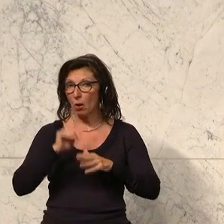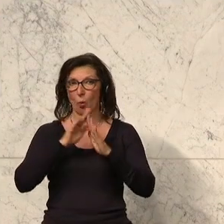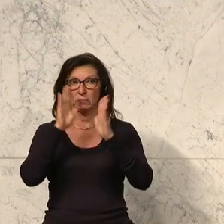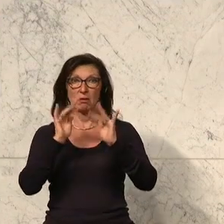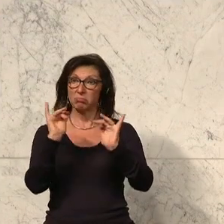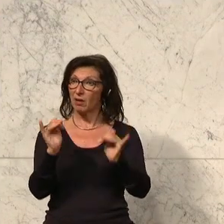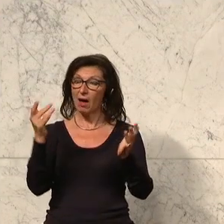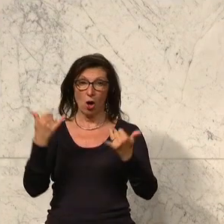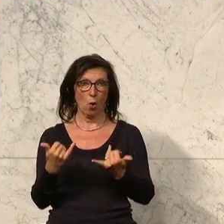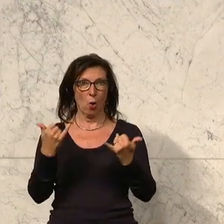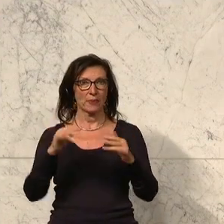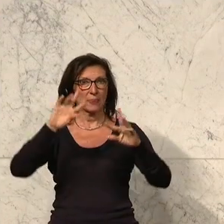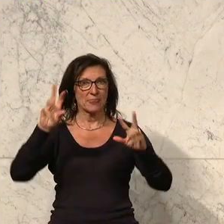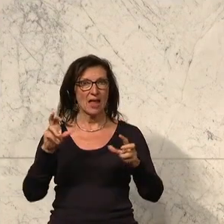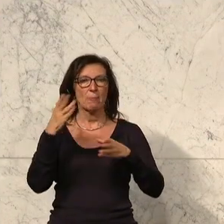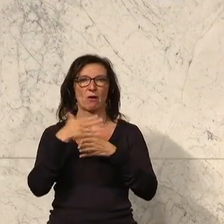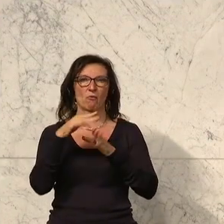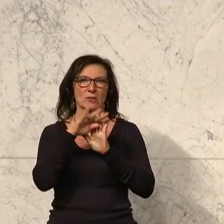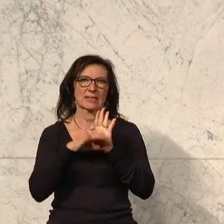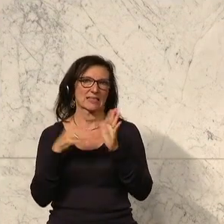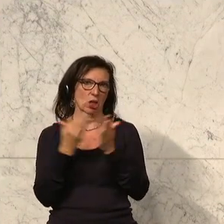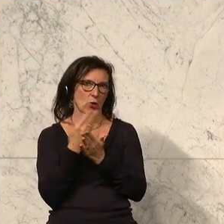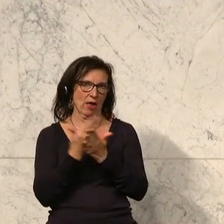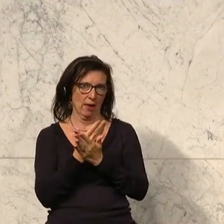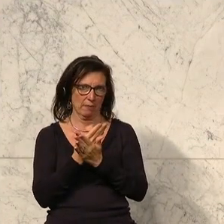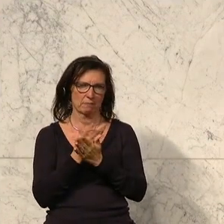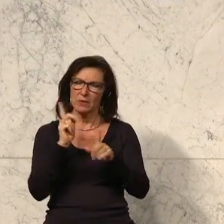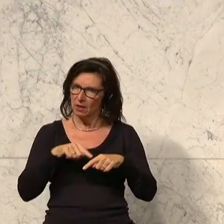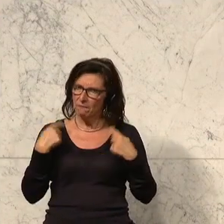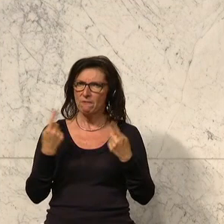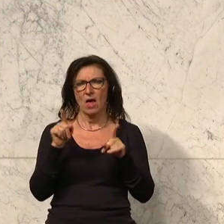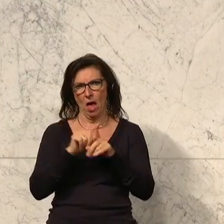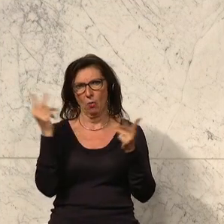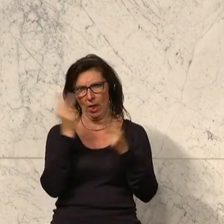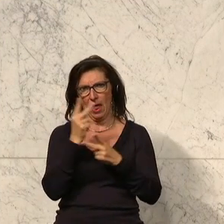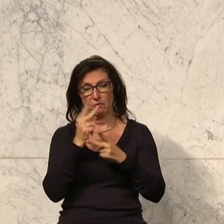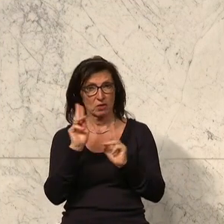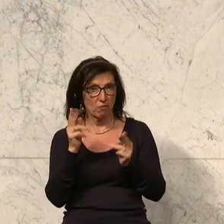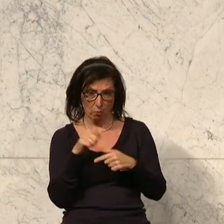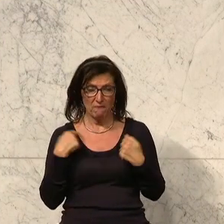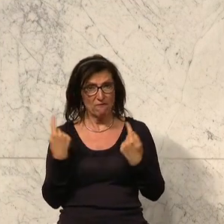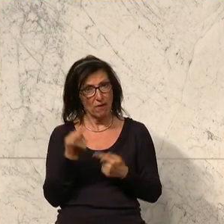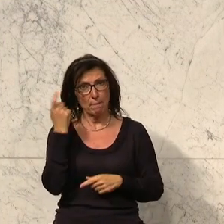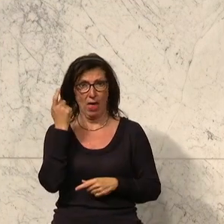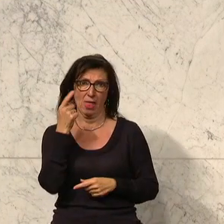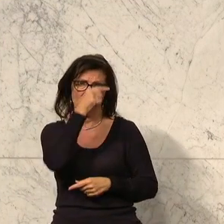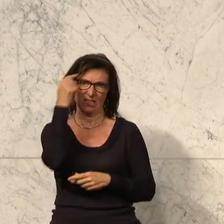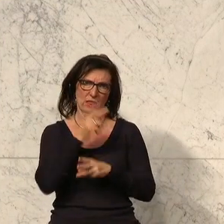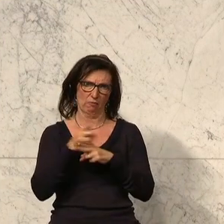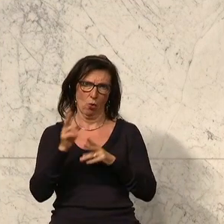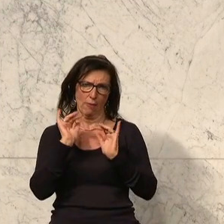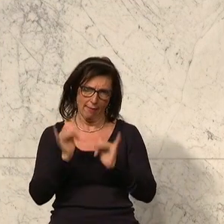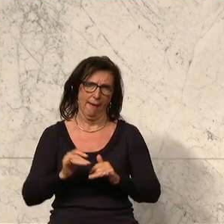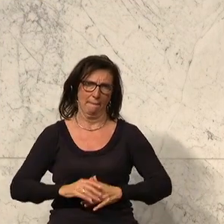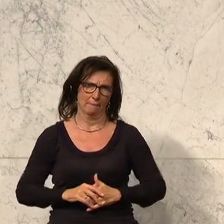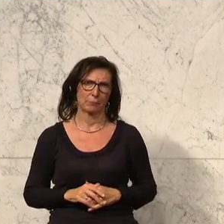Nächste Rednerin ist jetzt Karin Doppelbauer von den NEOS. Auch wir werden dieser zustimmen, weil wir sie durchaus sinnvoll finden. Was